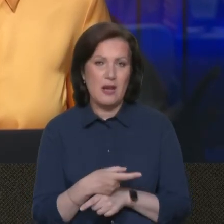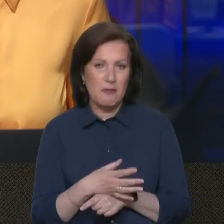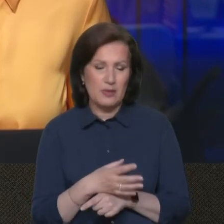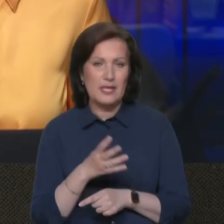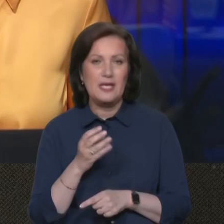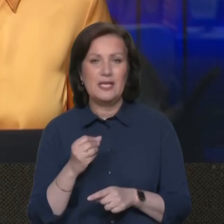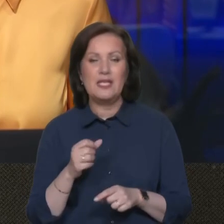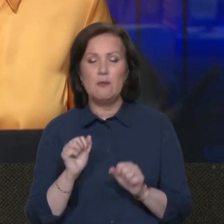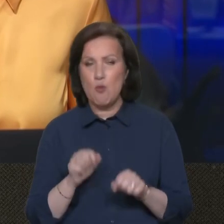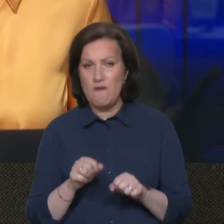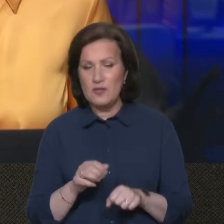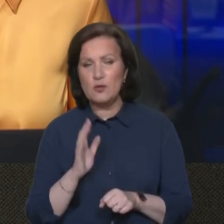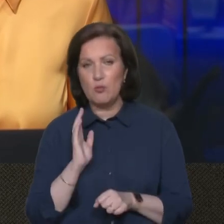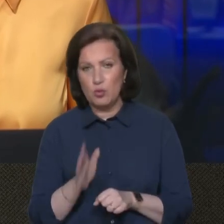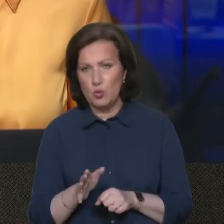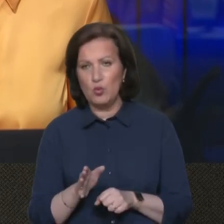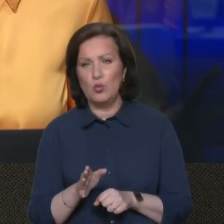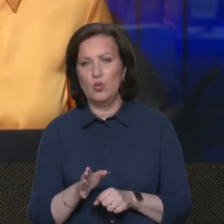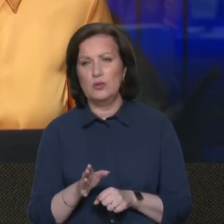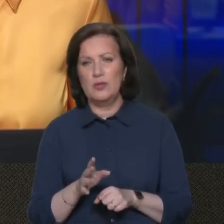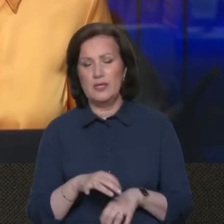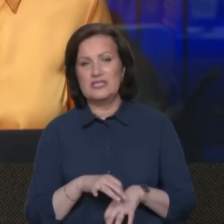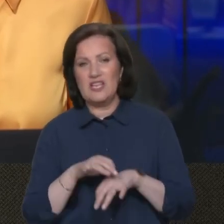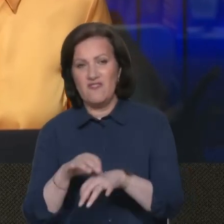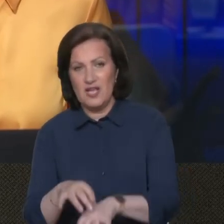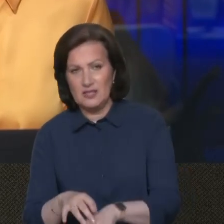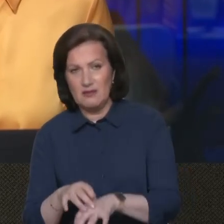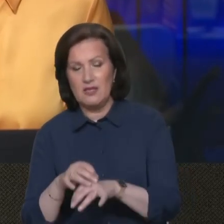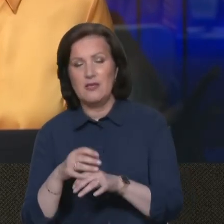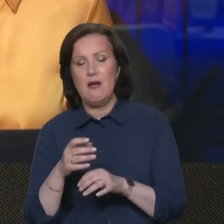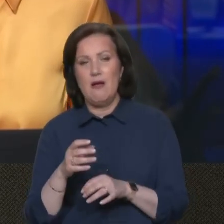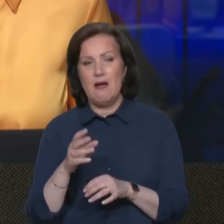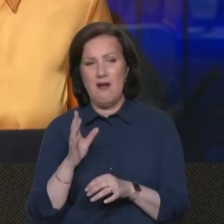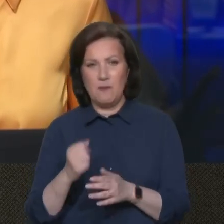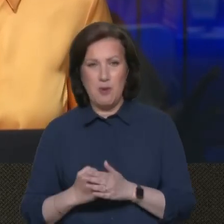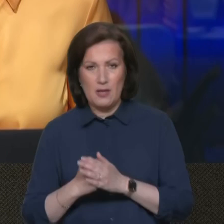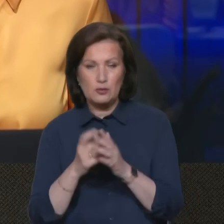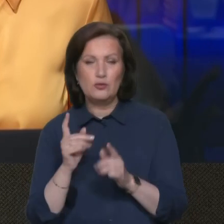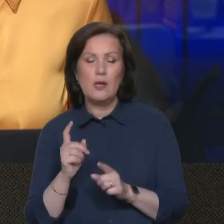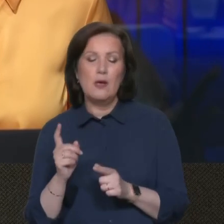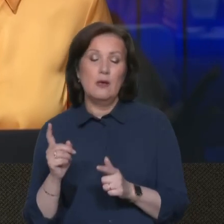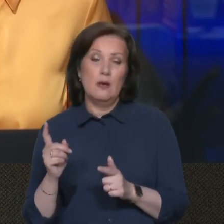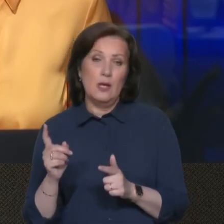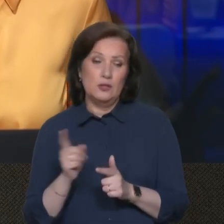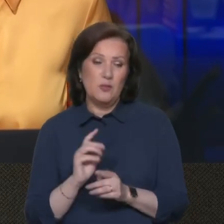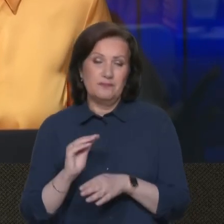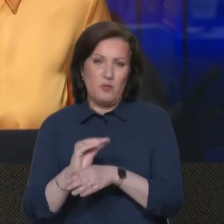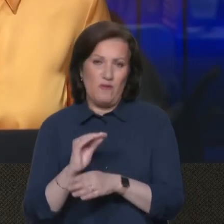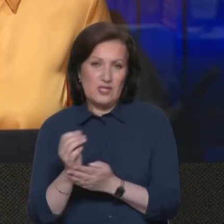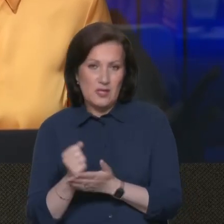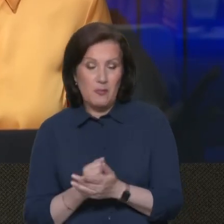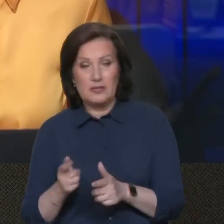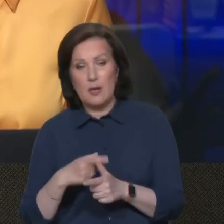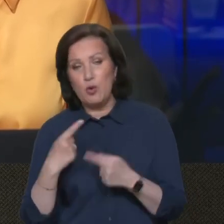і цілком, ймовірно, буде заведений в пункт визування для поновлення запасів або ротацію вийде інший підводний човен.